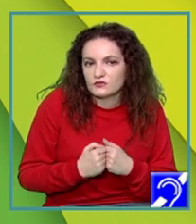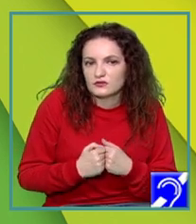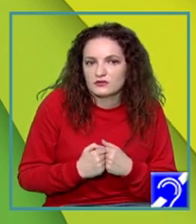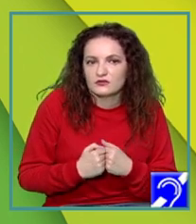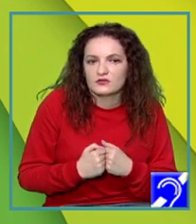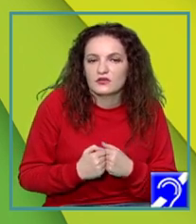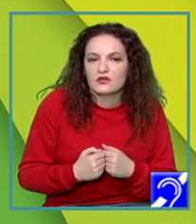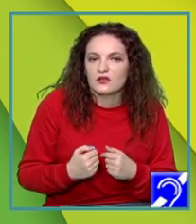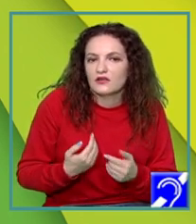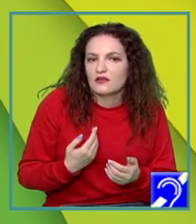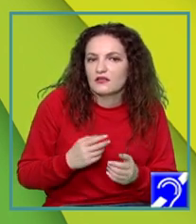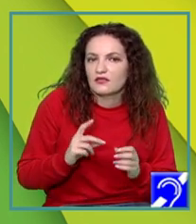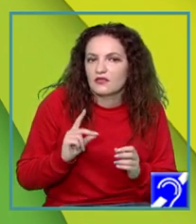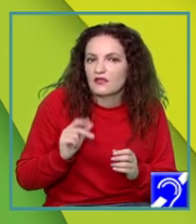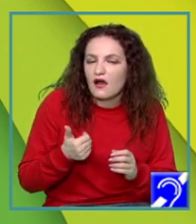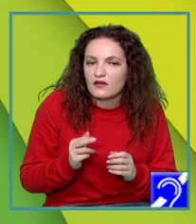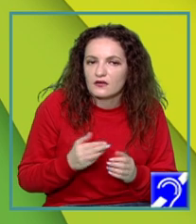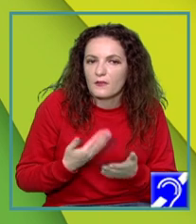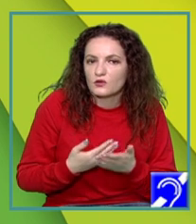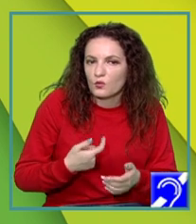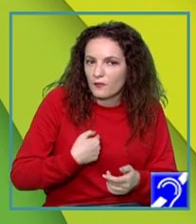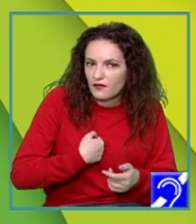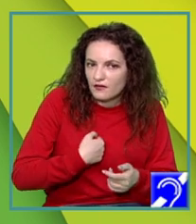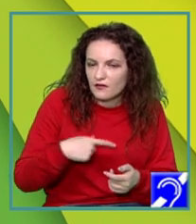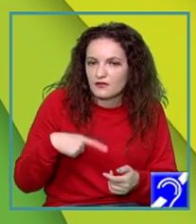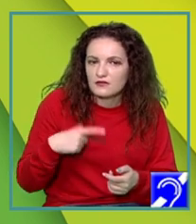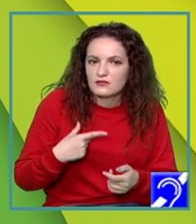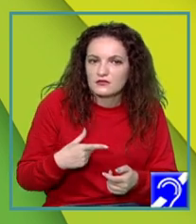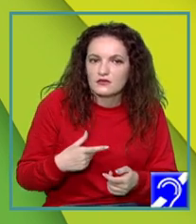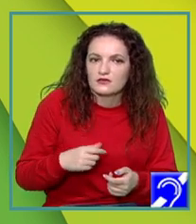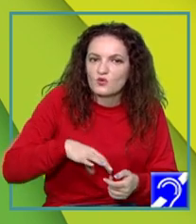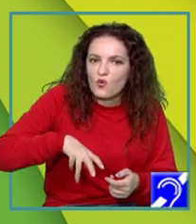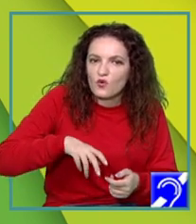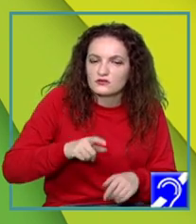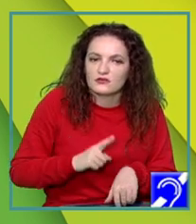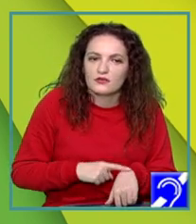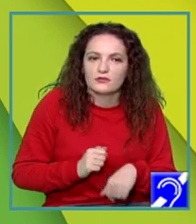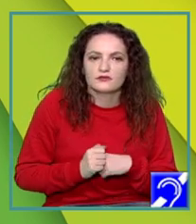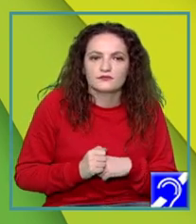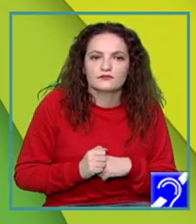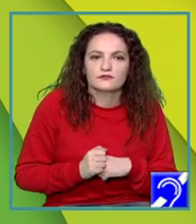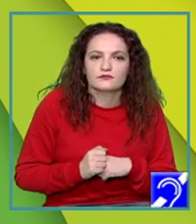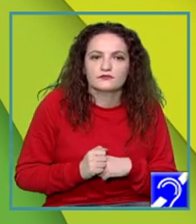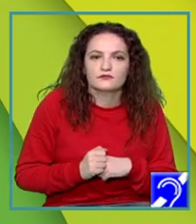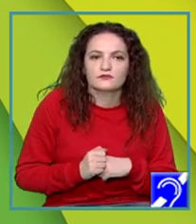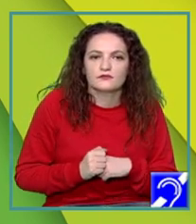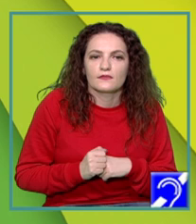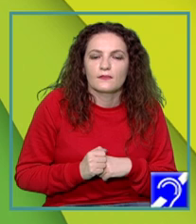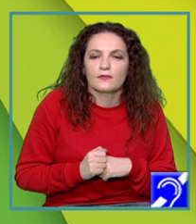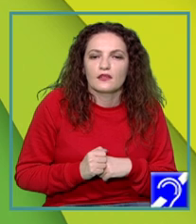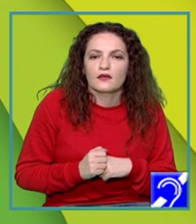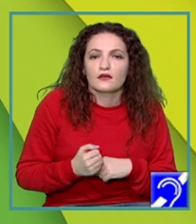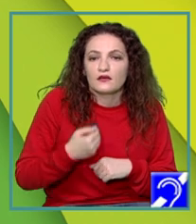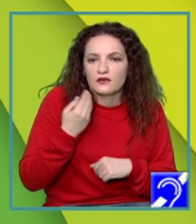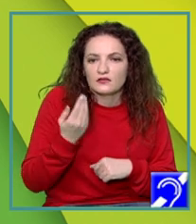din păcate, pentru mine poate fi un host de timp. Și cred că cel mai important host de timp ar fi acesta, că noi